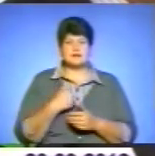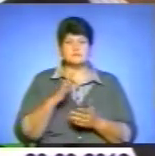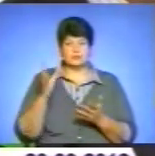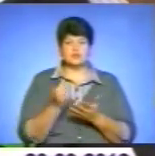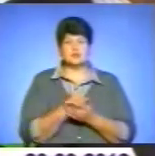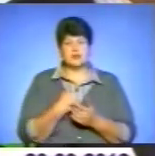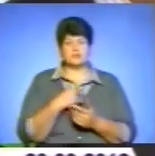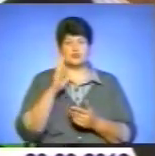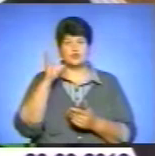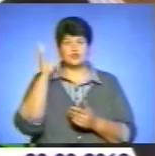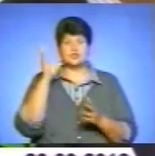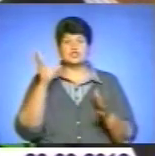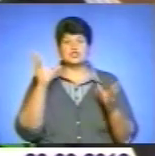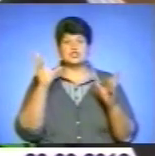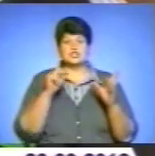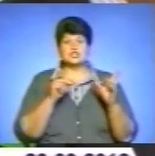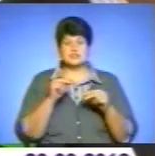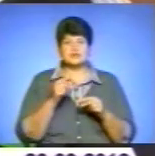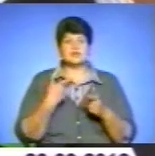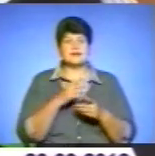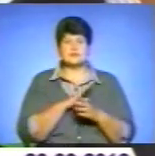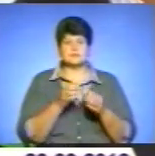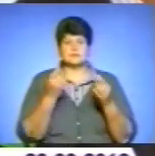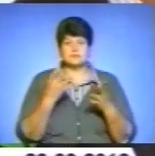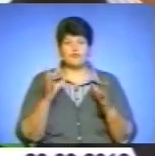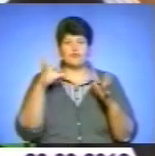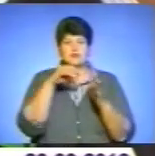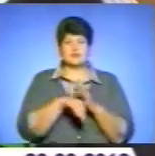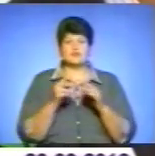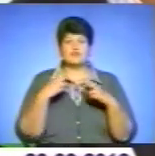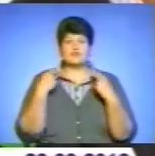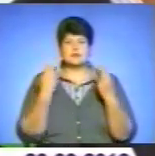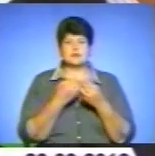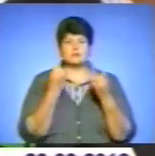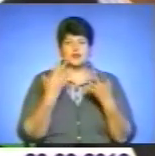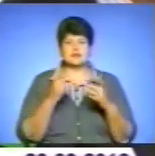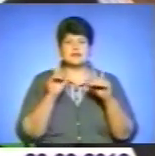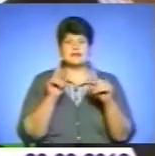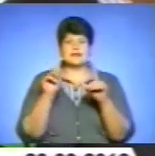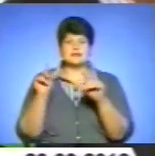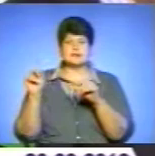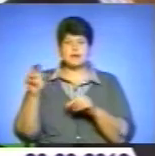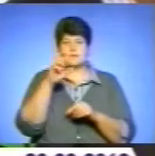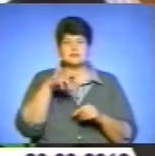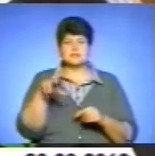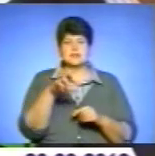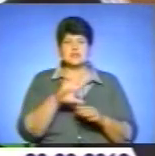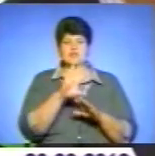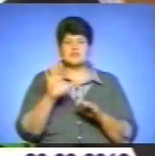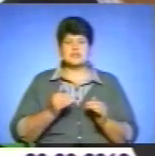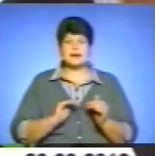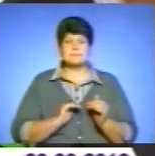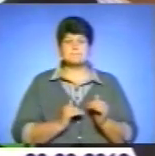я не зря приходив в цю федерацію, я буду вважати, що ми не зря їздили по країні, і я буду вважати, що ми всі, як бізнес,